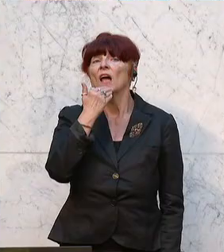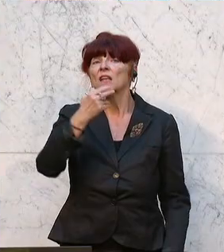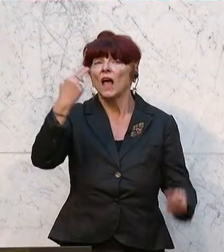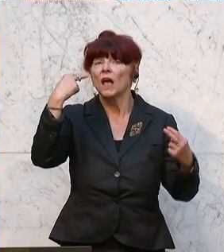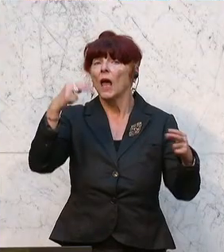Beteiligungsunternehmen.